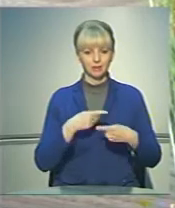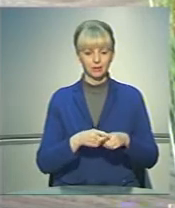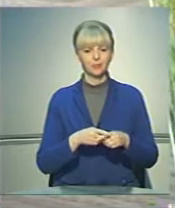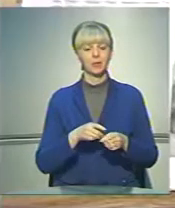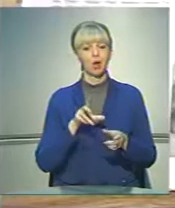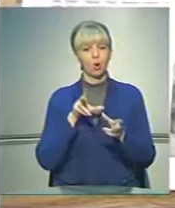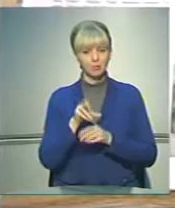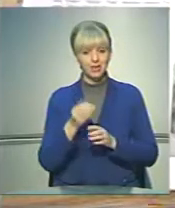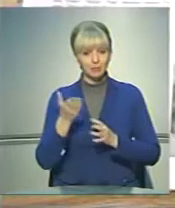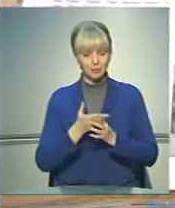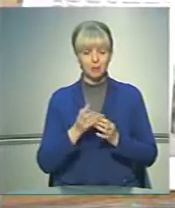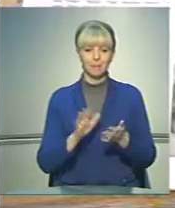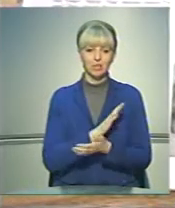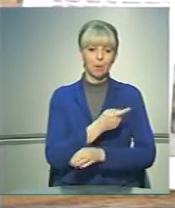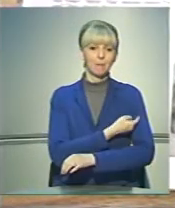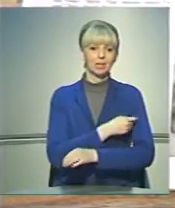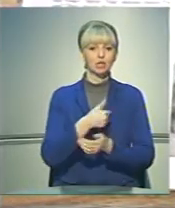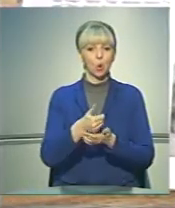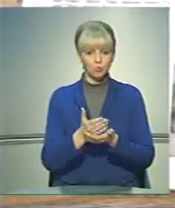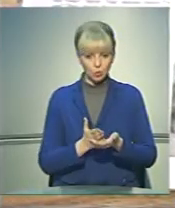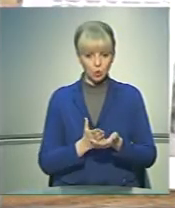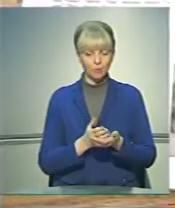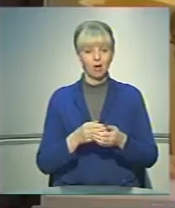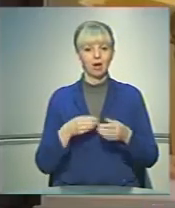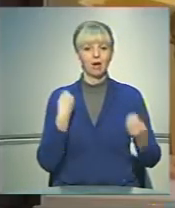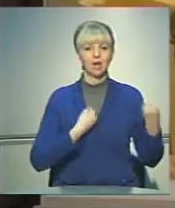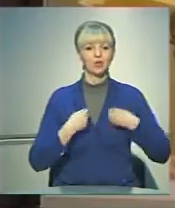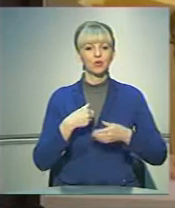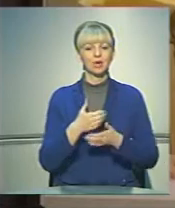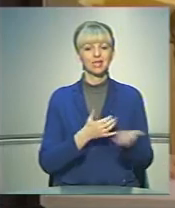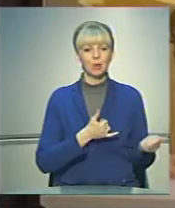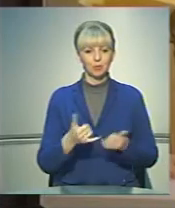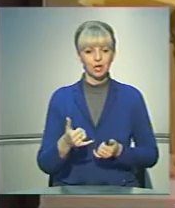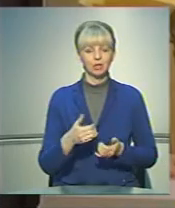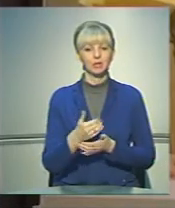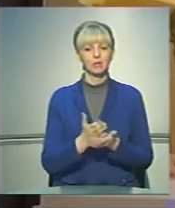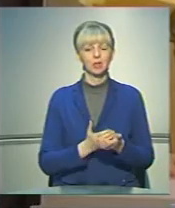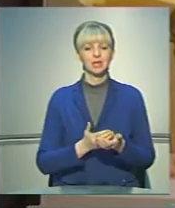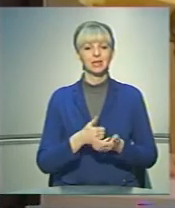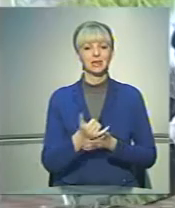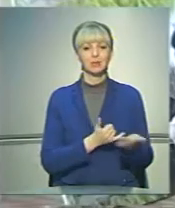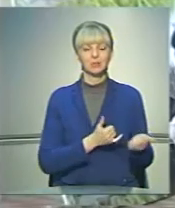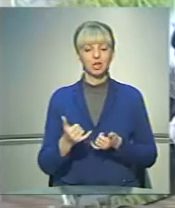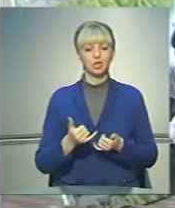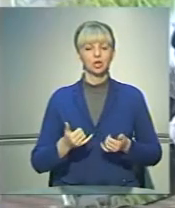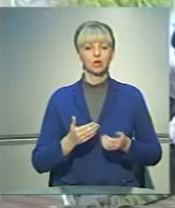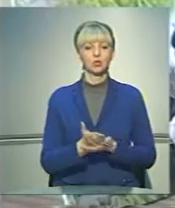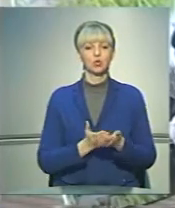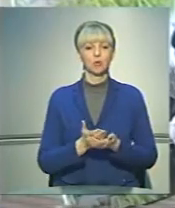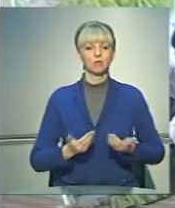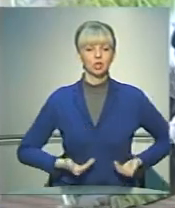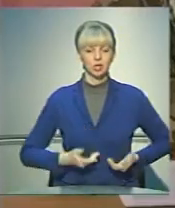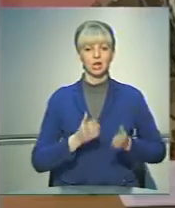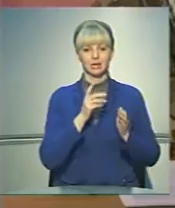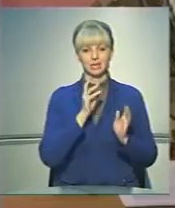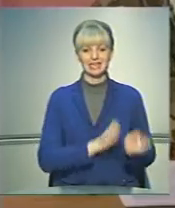пільги. Зокрема, безкоштовне медичне обслуговування, речове забезпечення, отримання службового житла та стабільну зарплату.